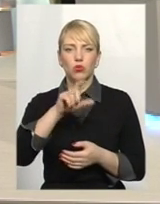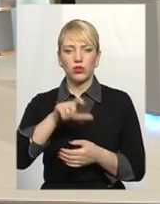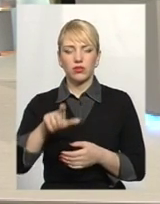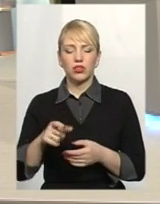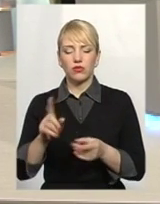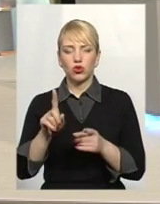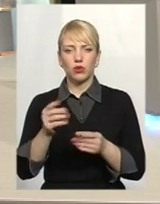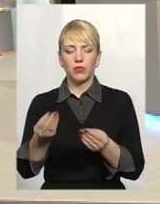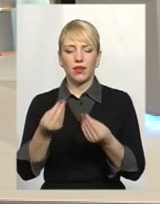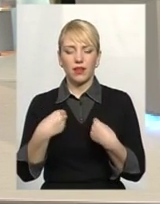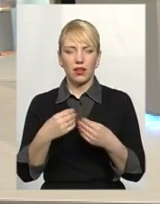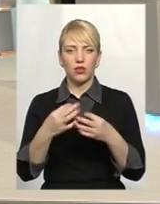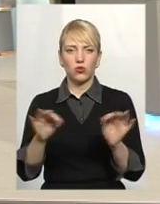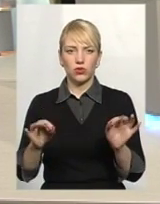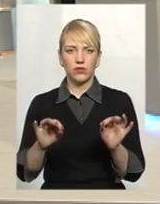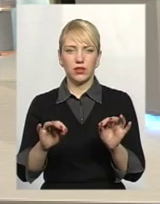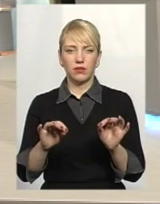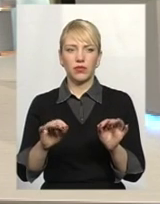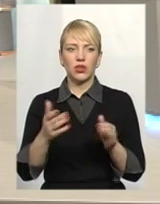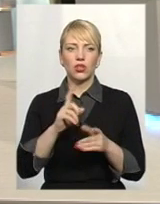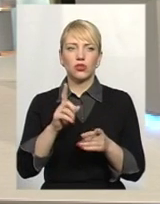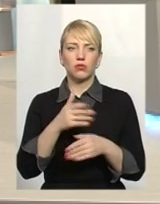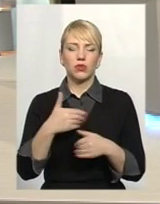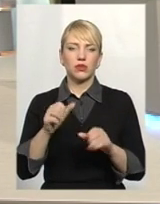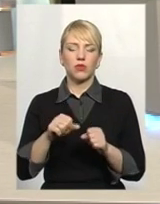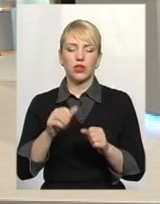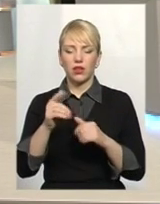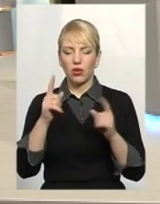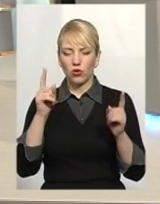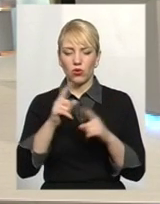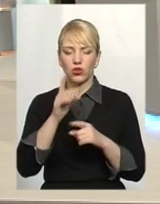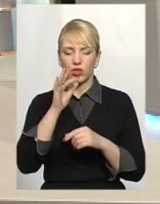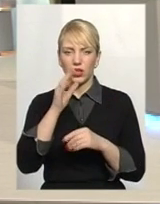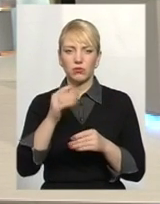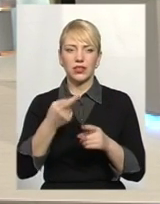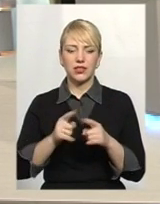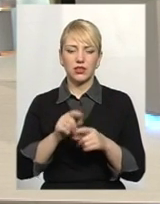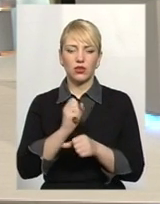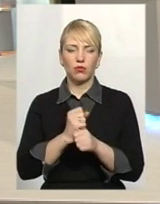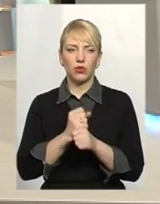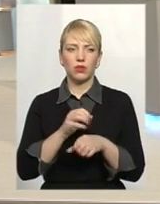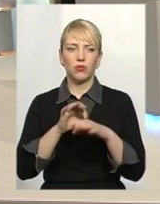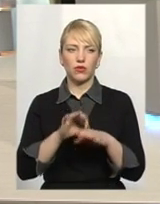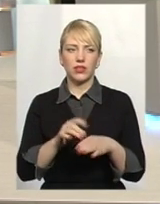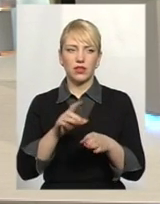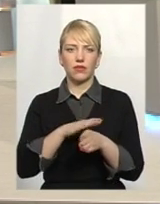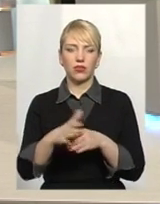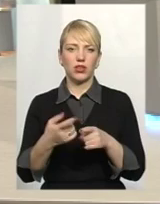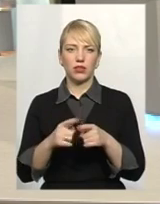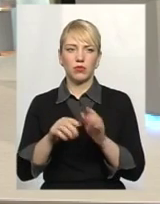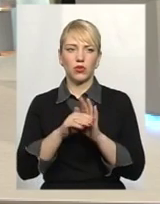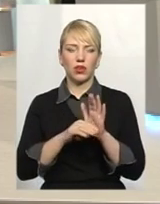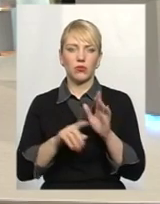дозвол, що ми змогли в найкоротший термін ці роботи провести і виконати ту програму, яка в нас на сьогоднішній день є.